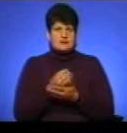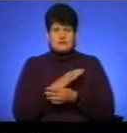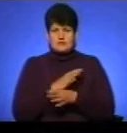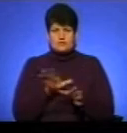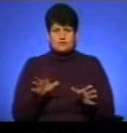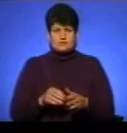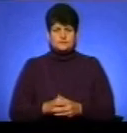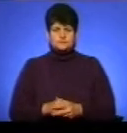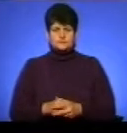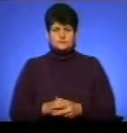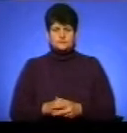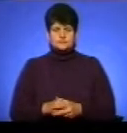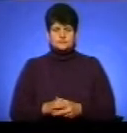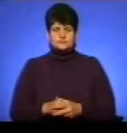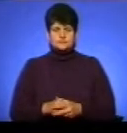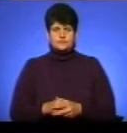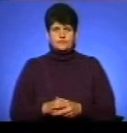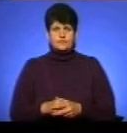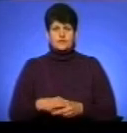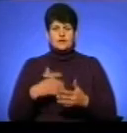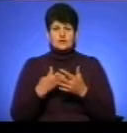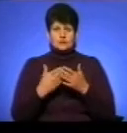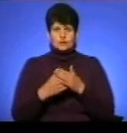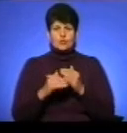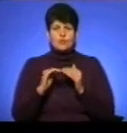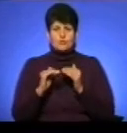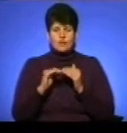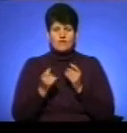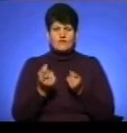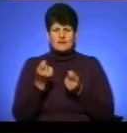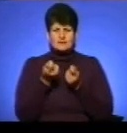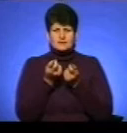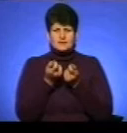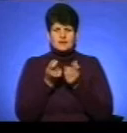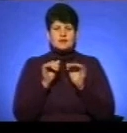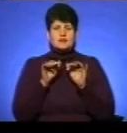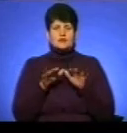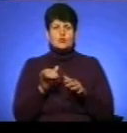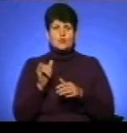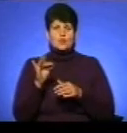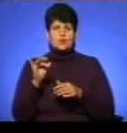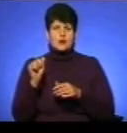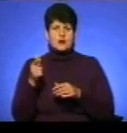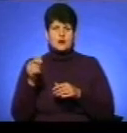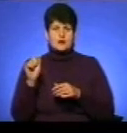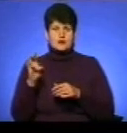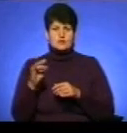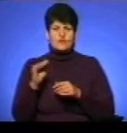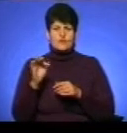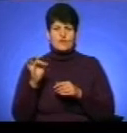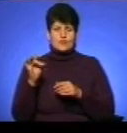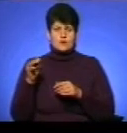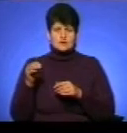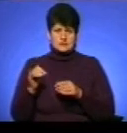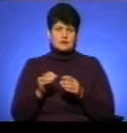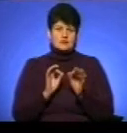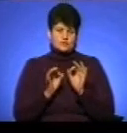У зразку ґрунту з поля виявлено незначну кількість діючої речовини препарату «Ураганфорте», однак в межах